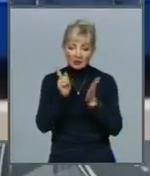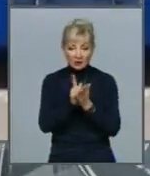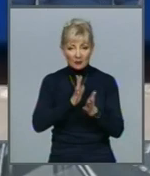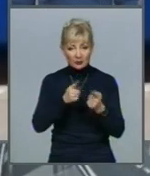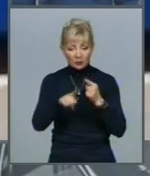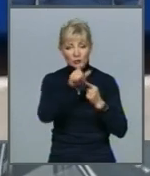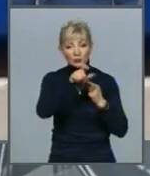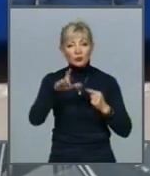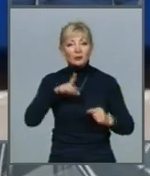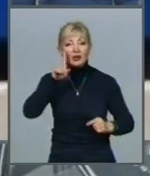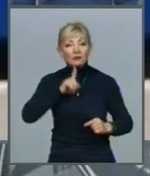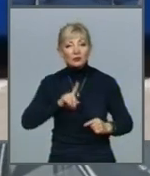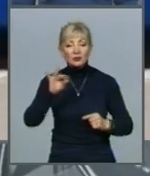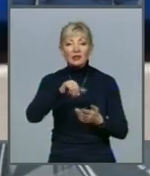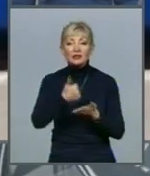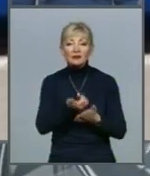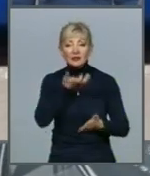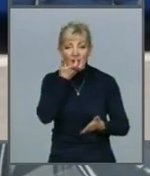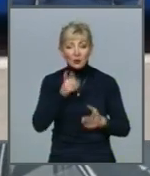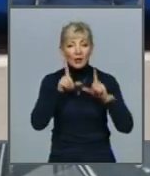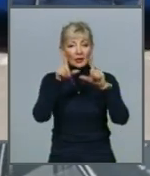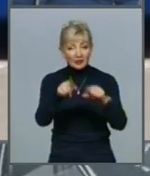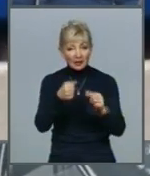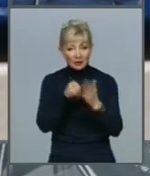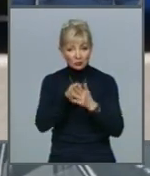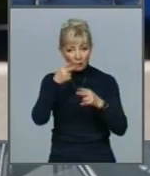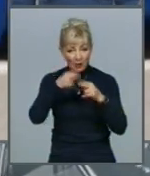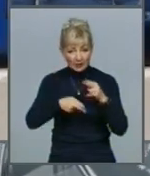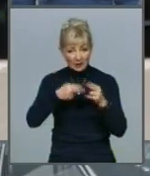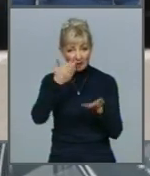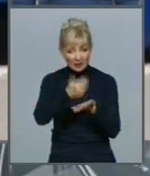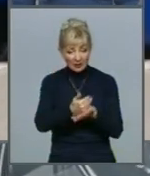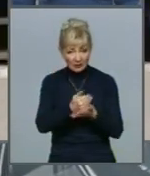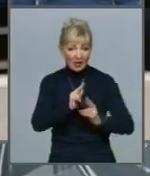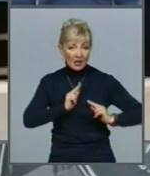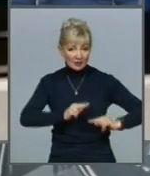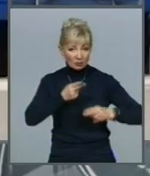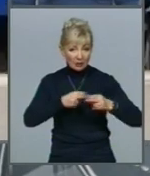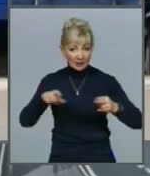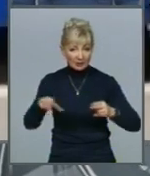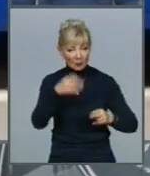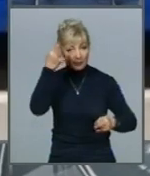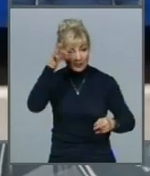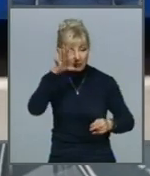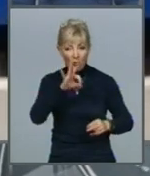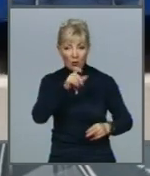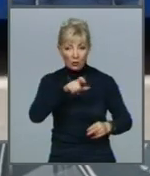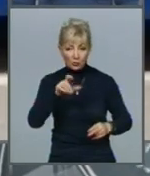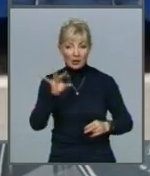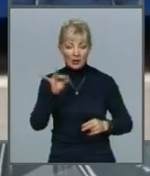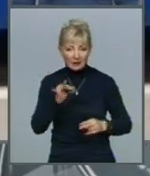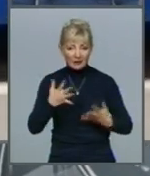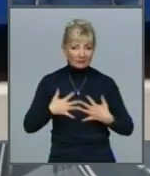Аби пасажирам було комфортно Та головне тепло їхати принаймні до кінцевої станції Робідник залізниці подбав про людей Та й знайби, якою